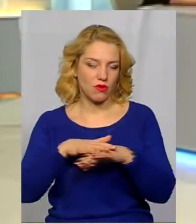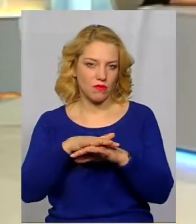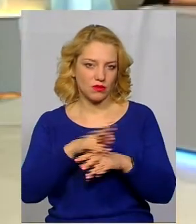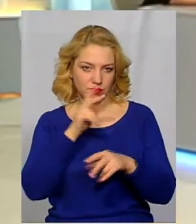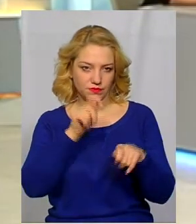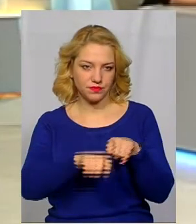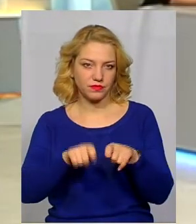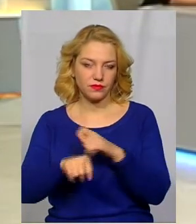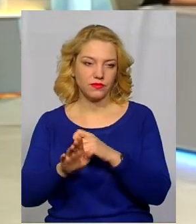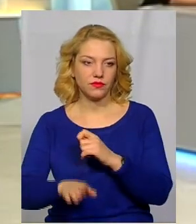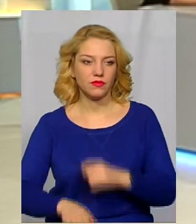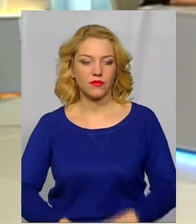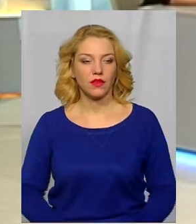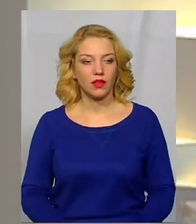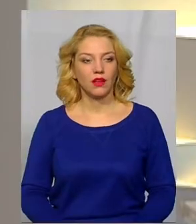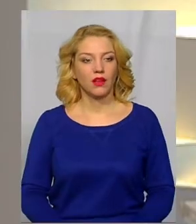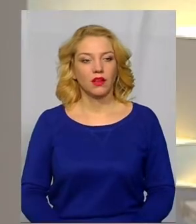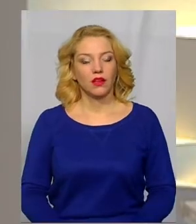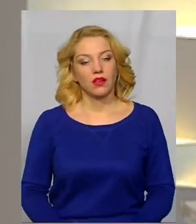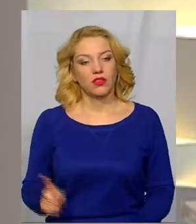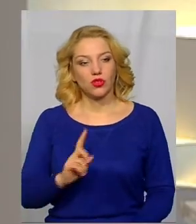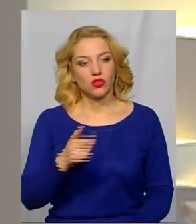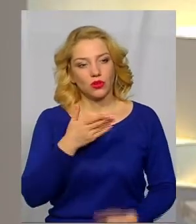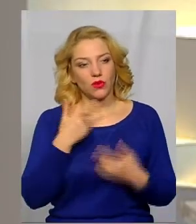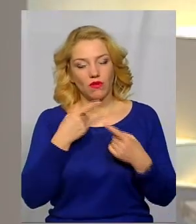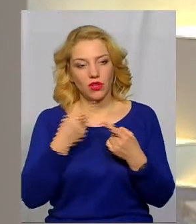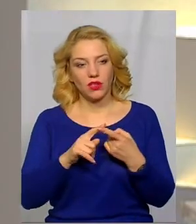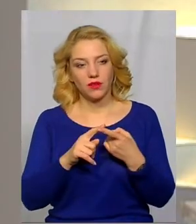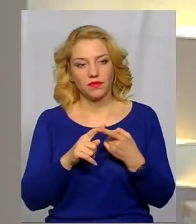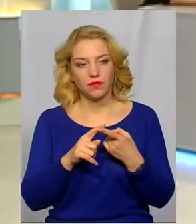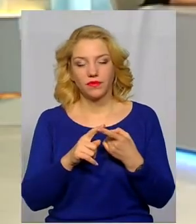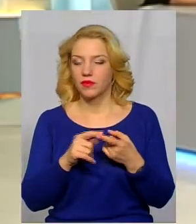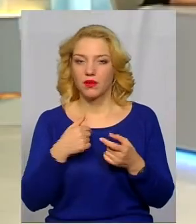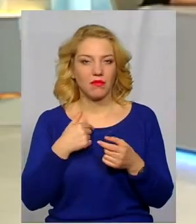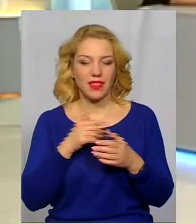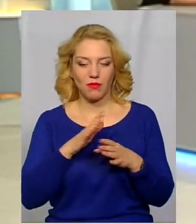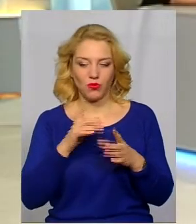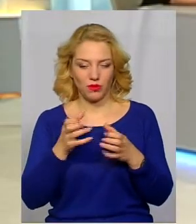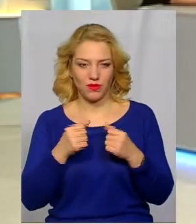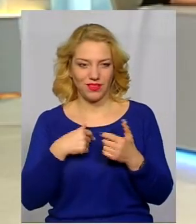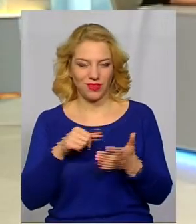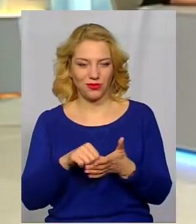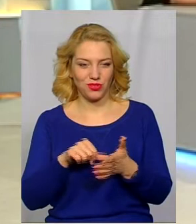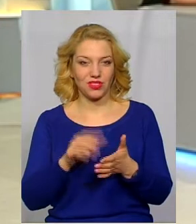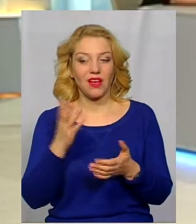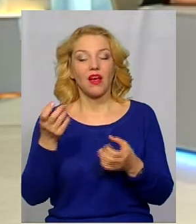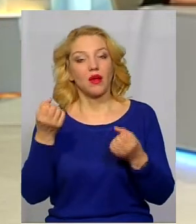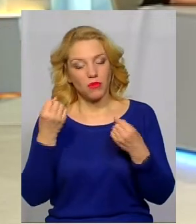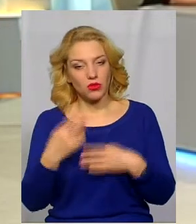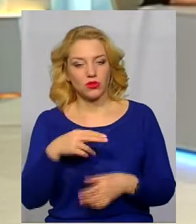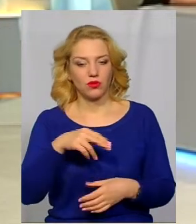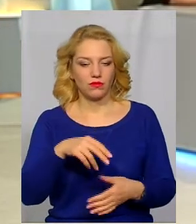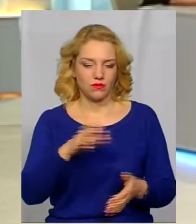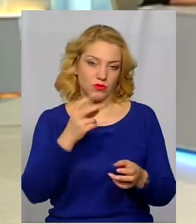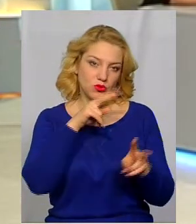брати участь там, так? І те, що ми говорили про управління Ні, не участь будемо брати. Не участь будемо брати, ми будемо… Буде присутні, там